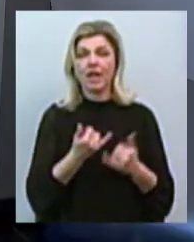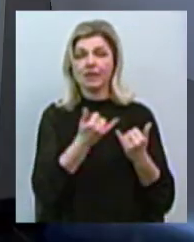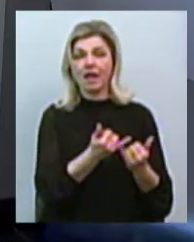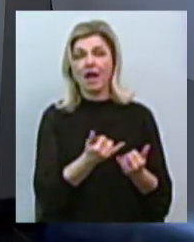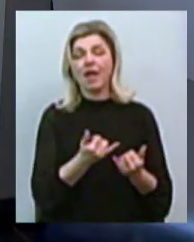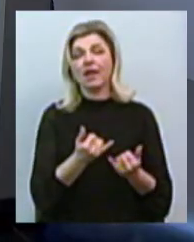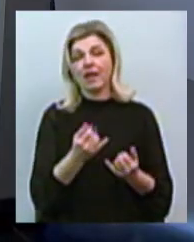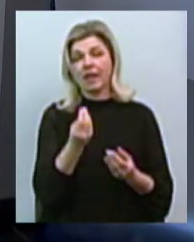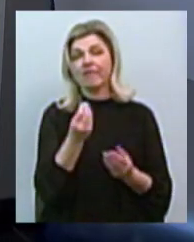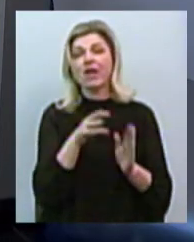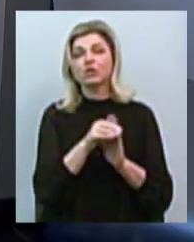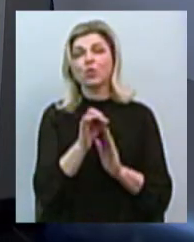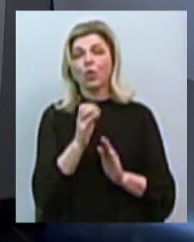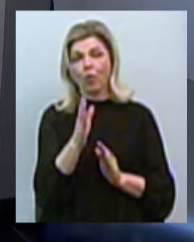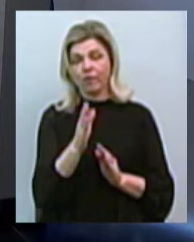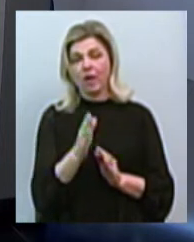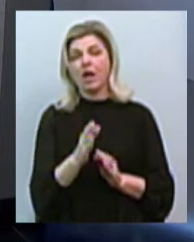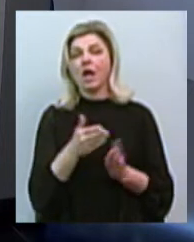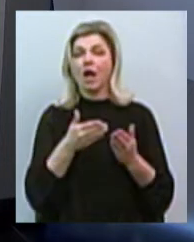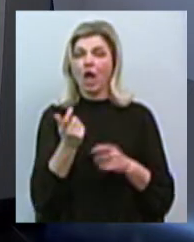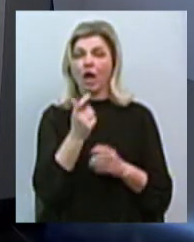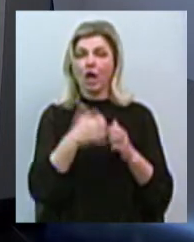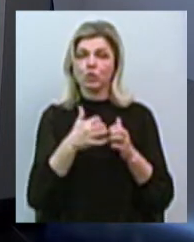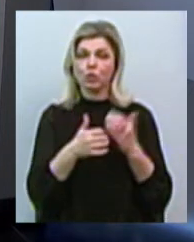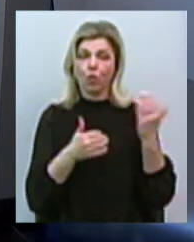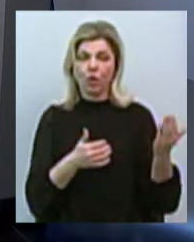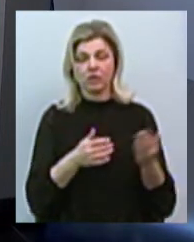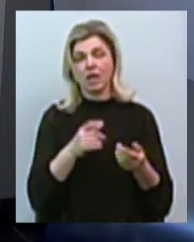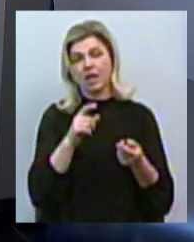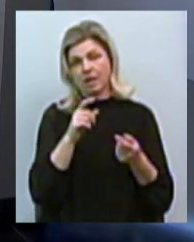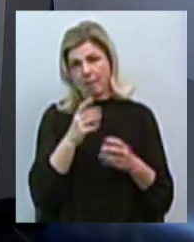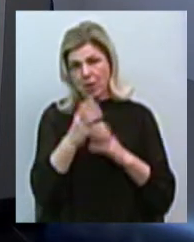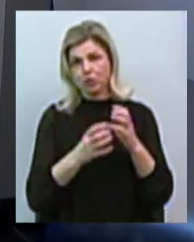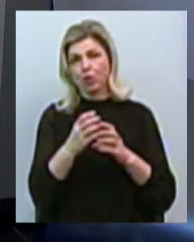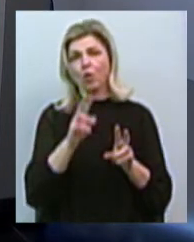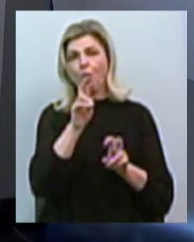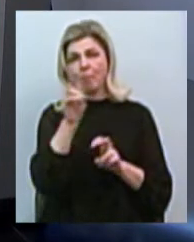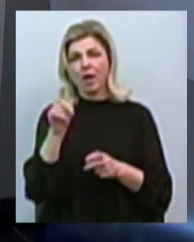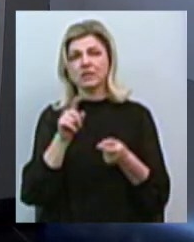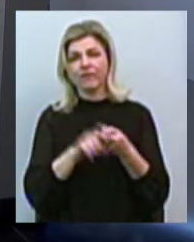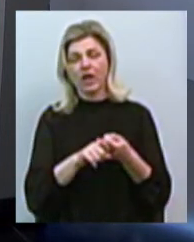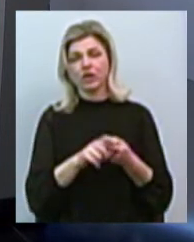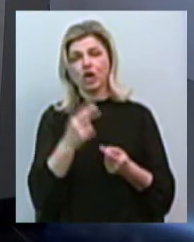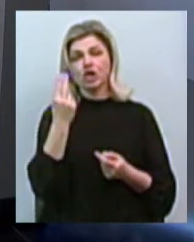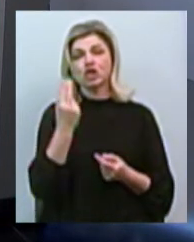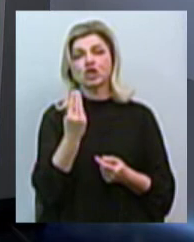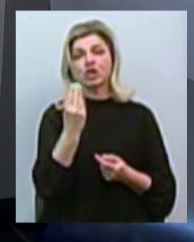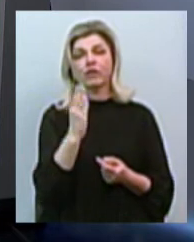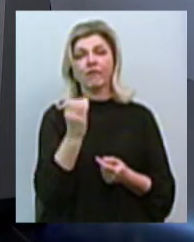Миколаївський. І там дійсно є міжнародні компанії, пов'язані з Швейцарією, наскільки я пам'ятаю. Ну, наскільки я знаю,